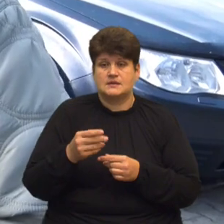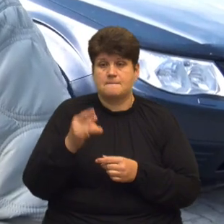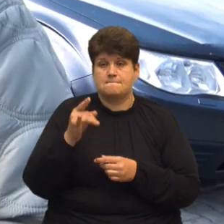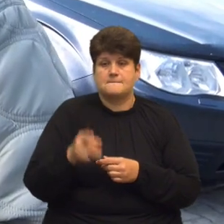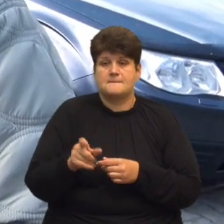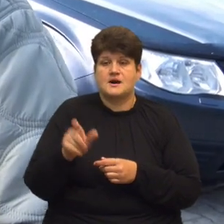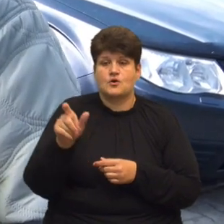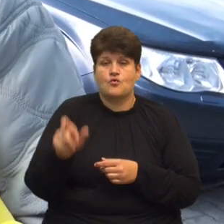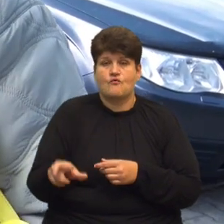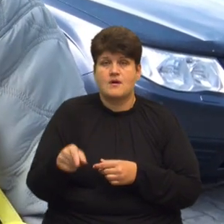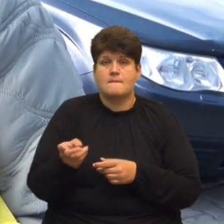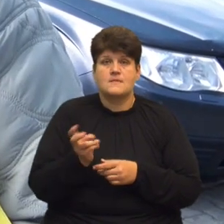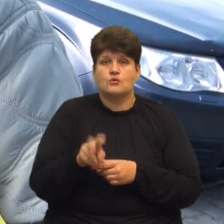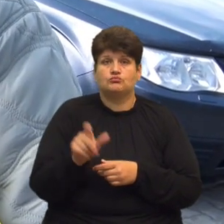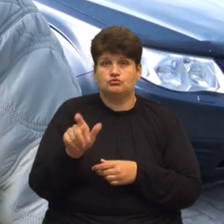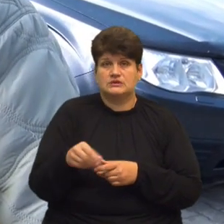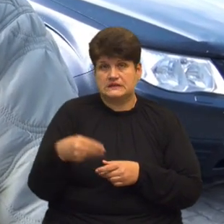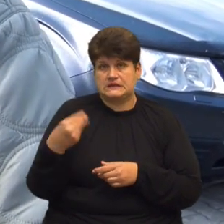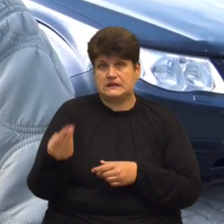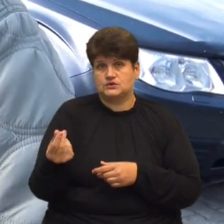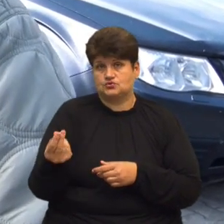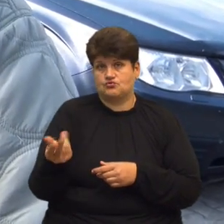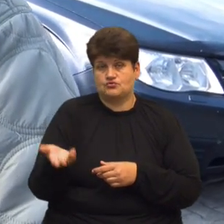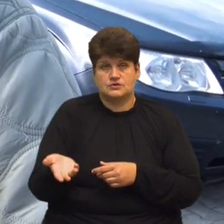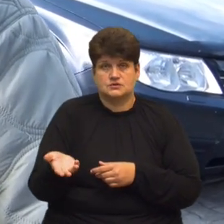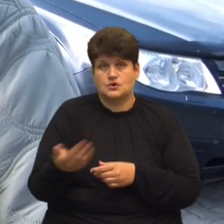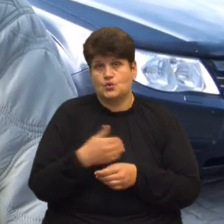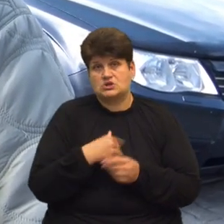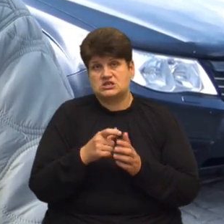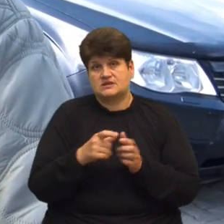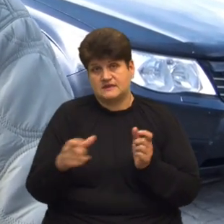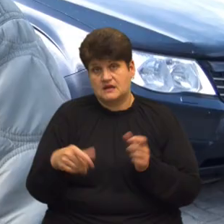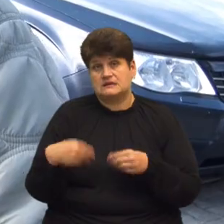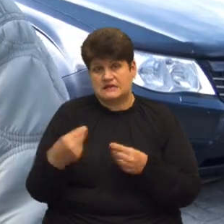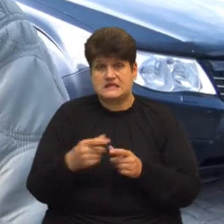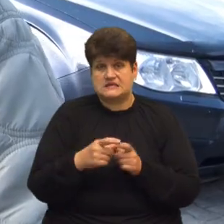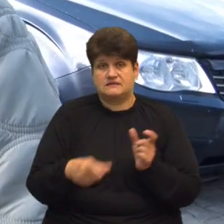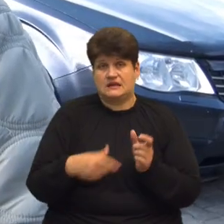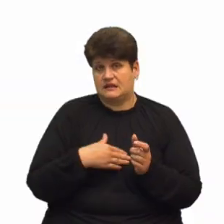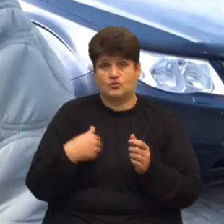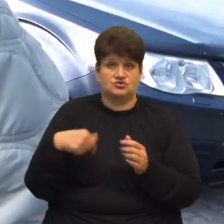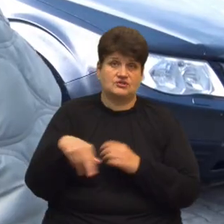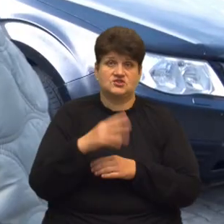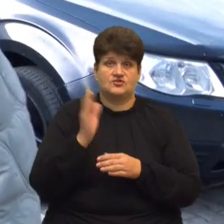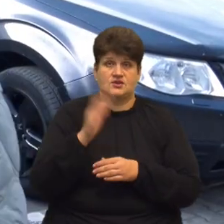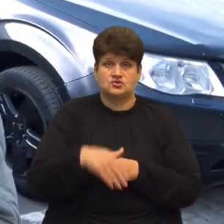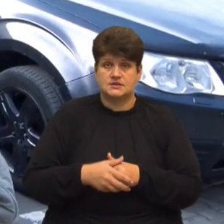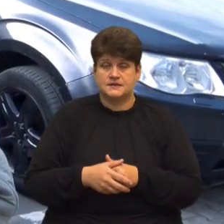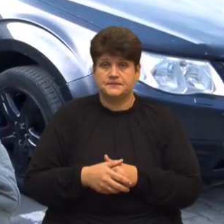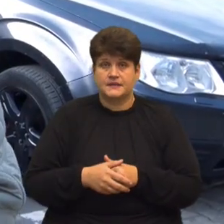Підходить людина, даєш їй гроші, хочеш квитанцію, вона тобі дасть квитанцію Не хочеш, то йдеш далі Може